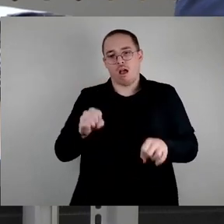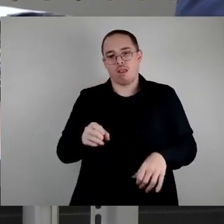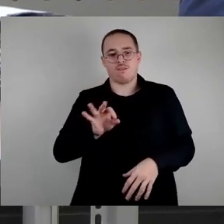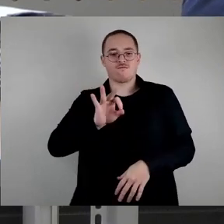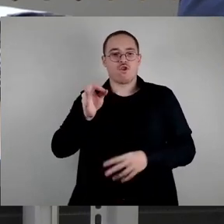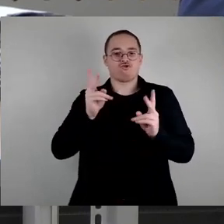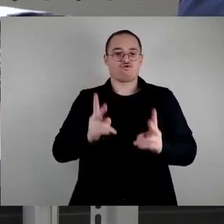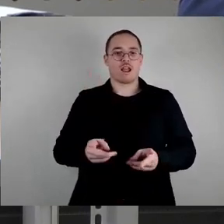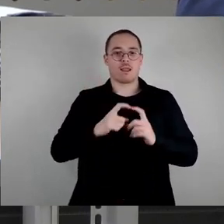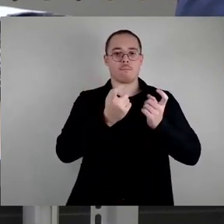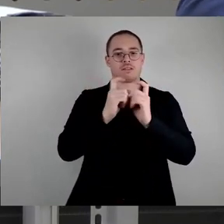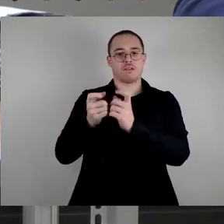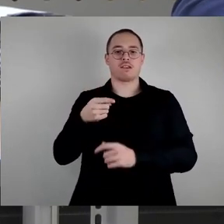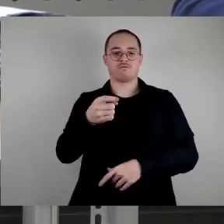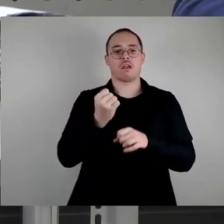nachgehen können. Vielen Dank.